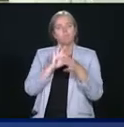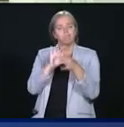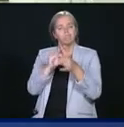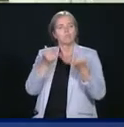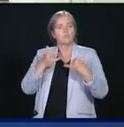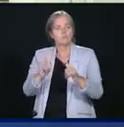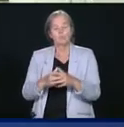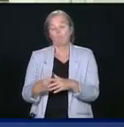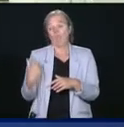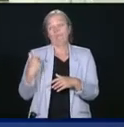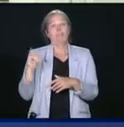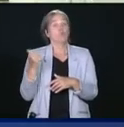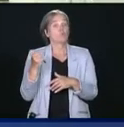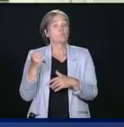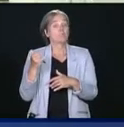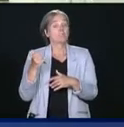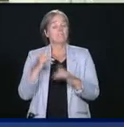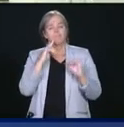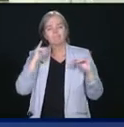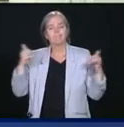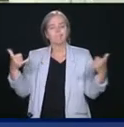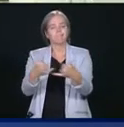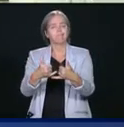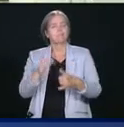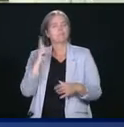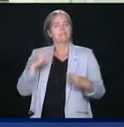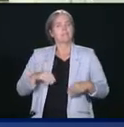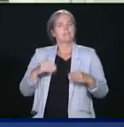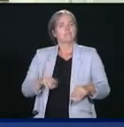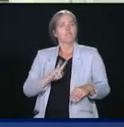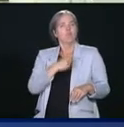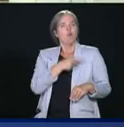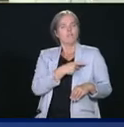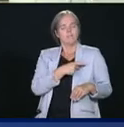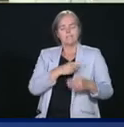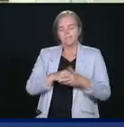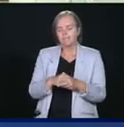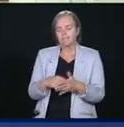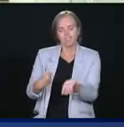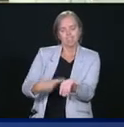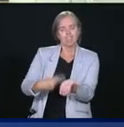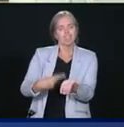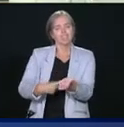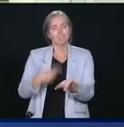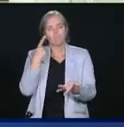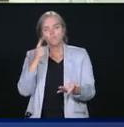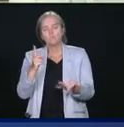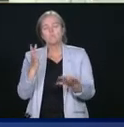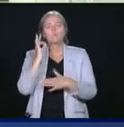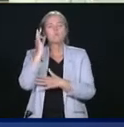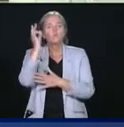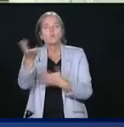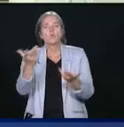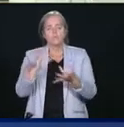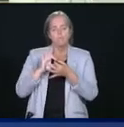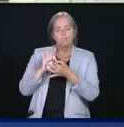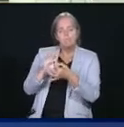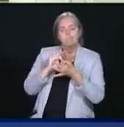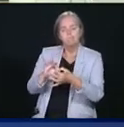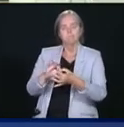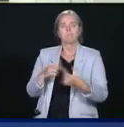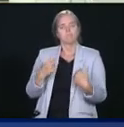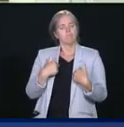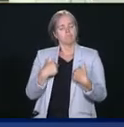hebdomadaire, j'ai parlé au premier ministre de notre collaboration sur la voie à suivre. Je travaille en étroite collaboration avec les premiers ministres des